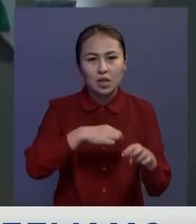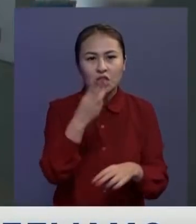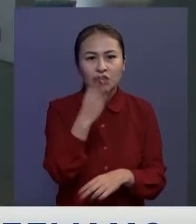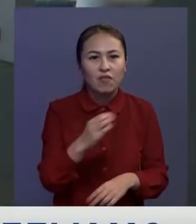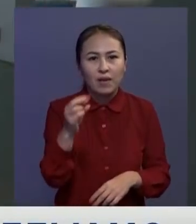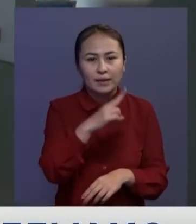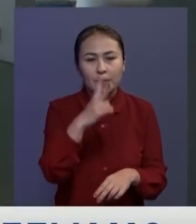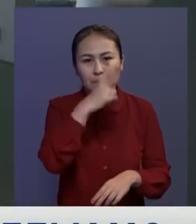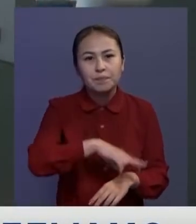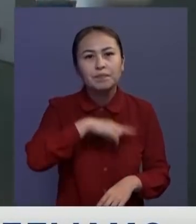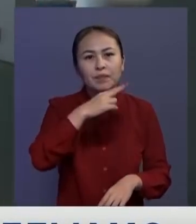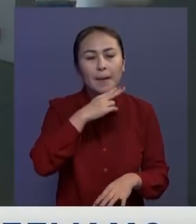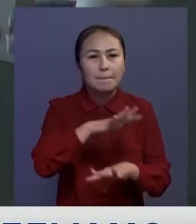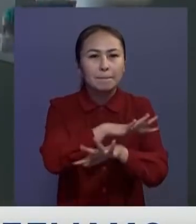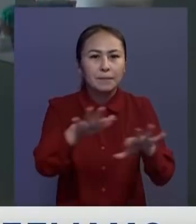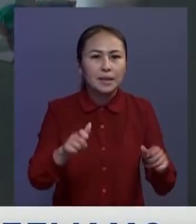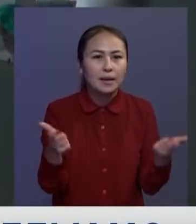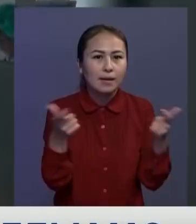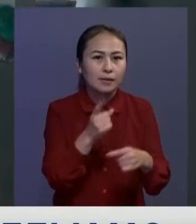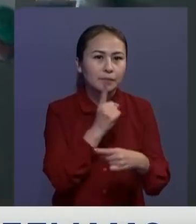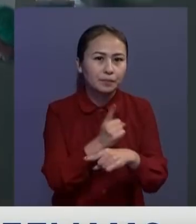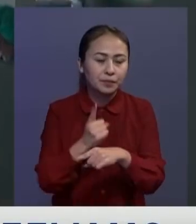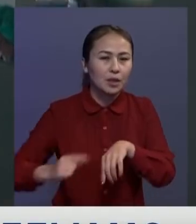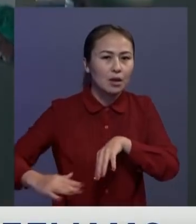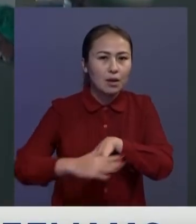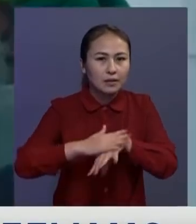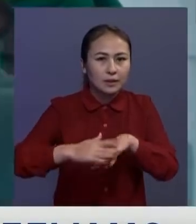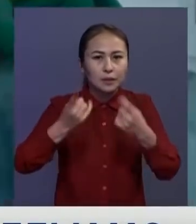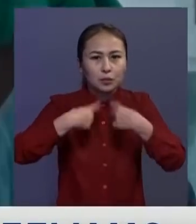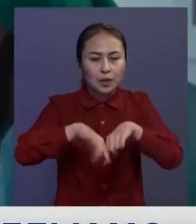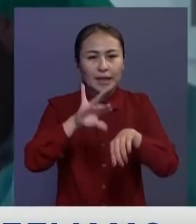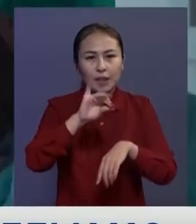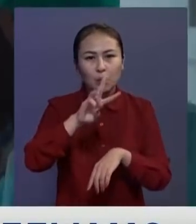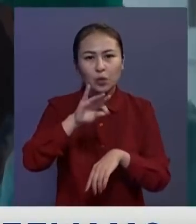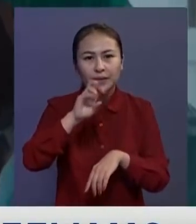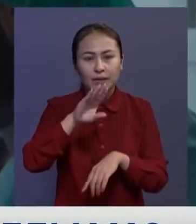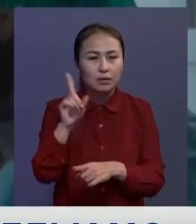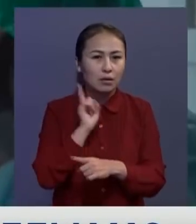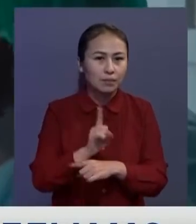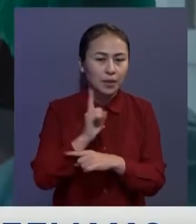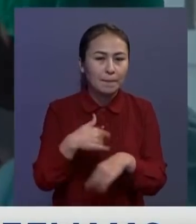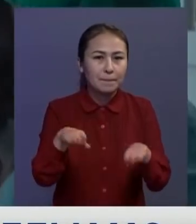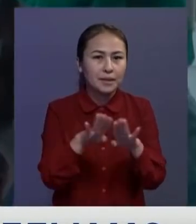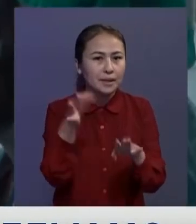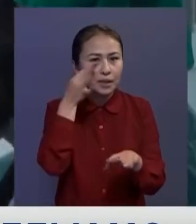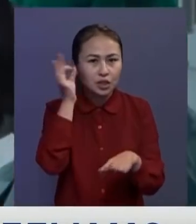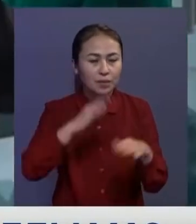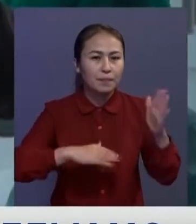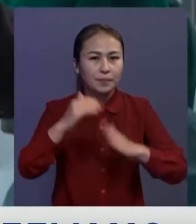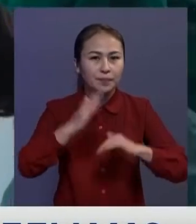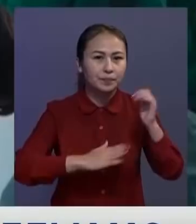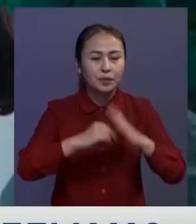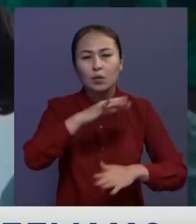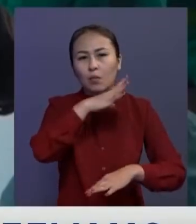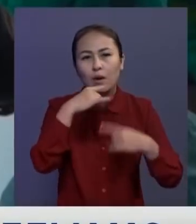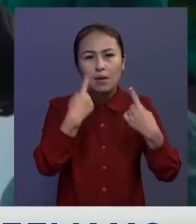моделінің мәнісіміна да бейлік карантин еңгізбей орна қалқта ұжымдық иммунитеттің қалыптасуын күтеді. Алайды мұндай тәжіребенің нәтижелеріне қатысты